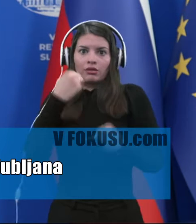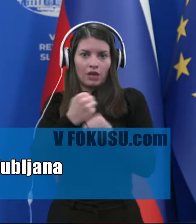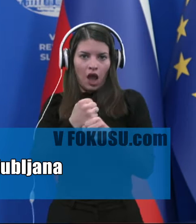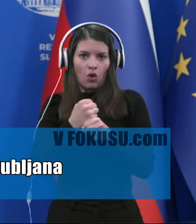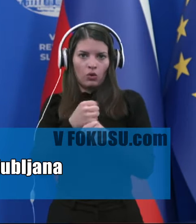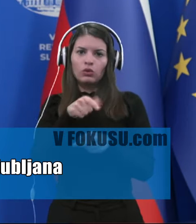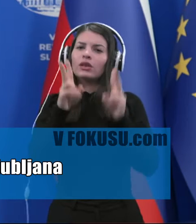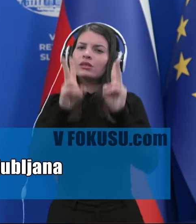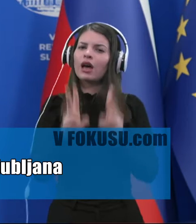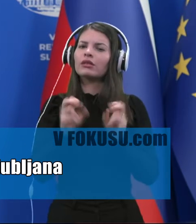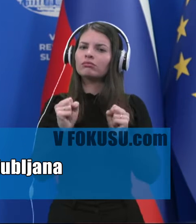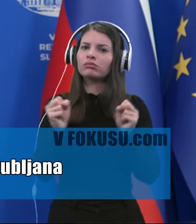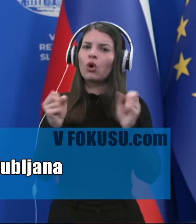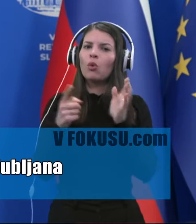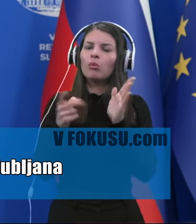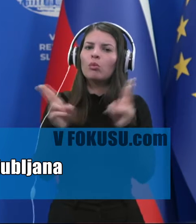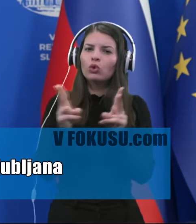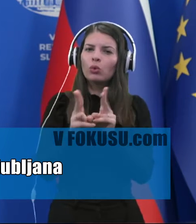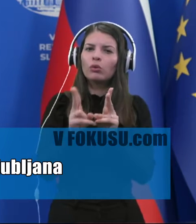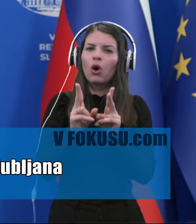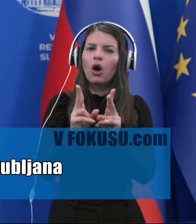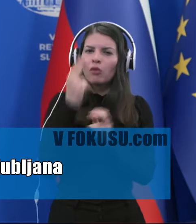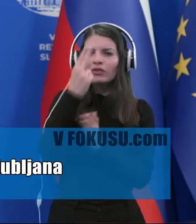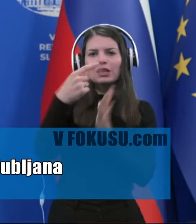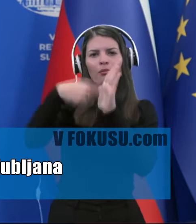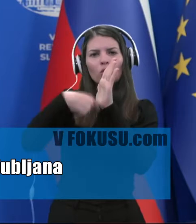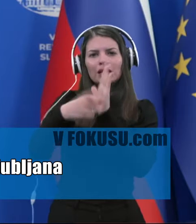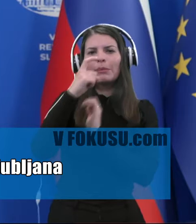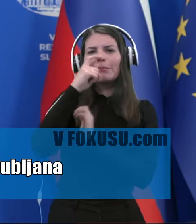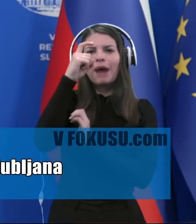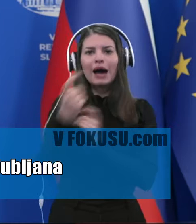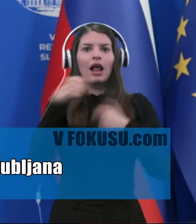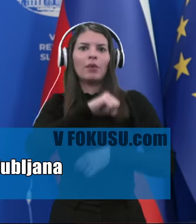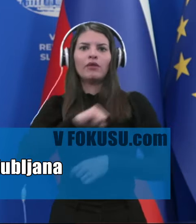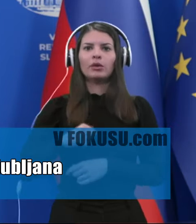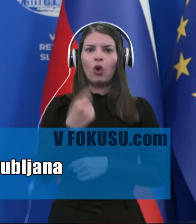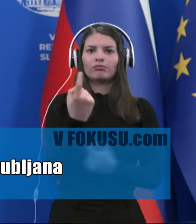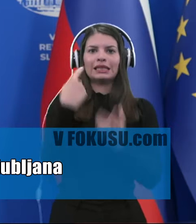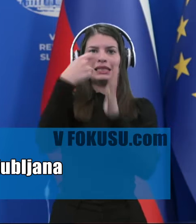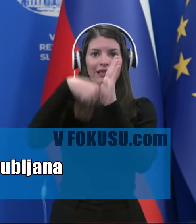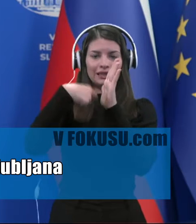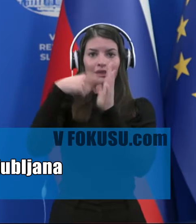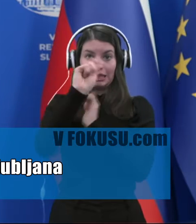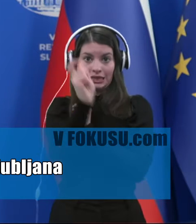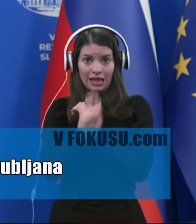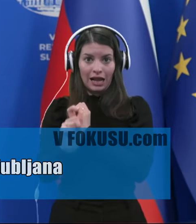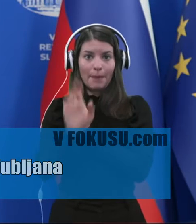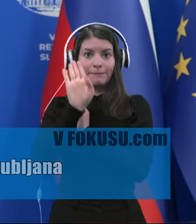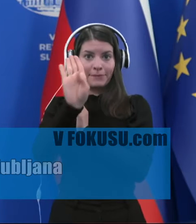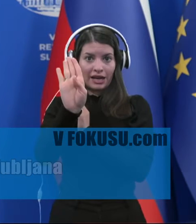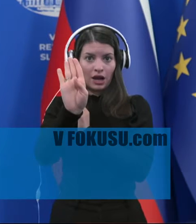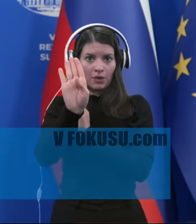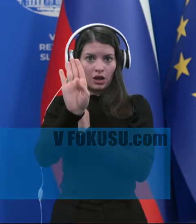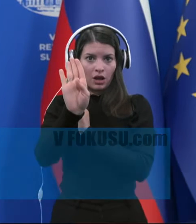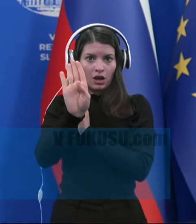stanje zelo podobne tistim, ki smo jih videli iz posnetkev iz marca, lansko leto, zelo februarja iz Italije, v Bergamu, ko je bilo na enem kupu